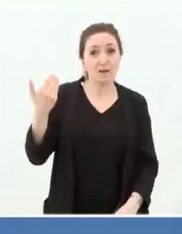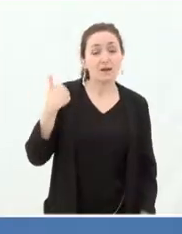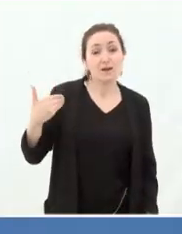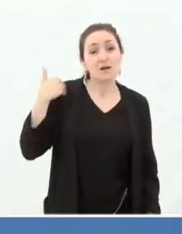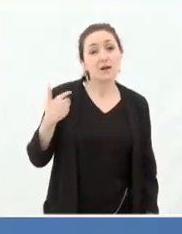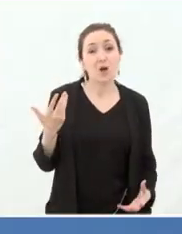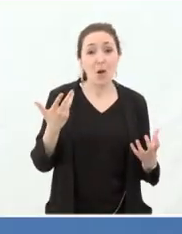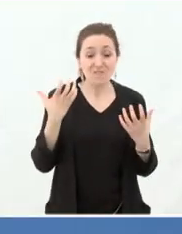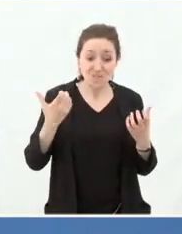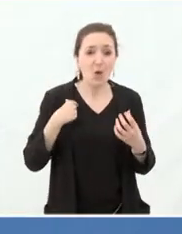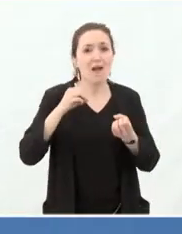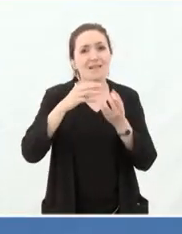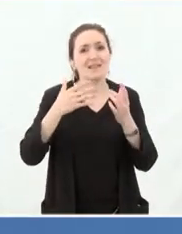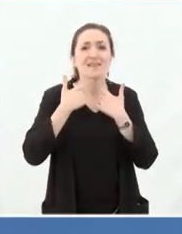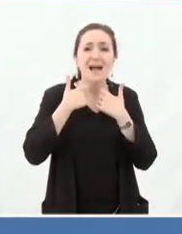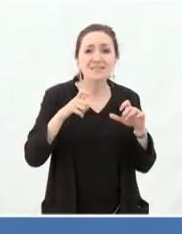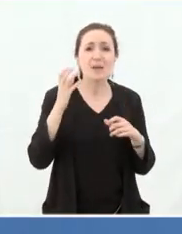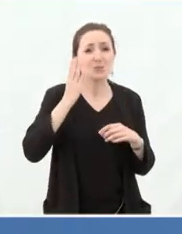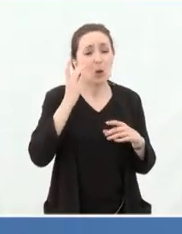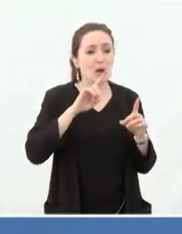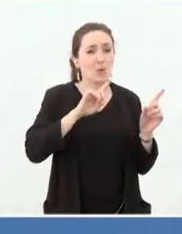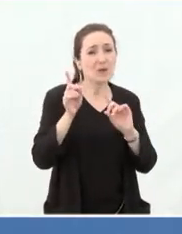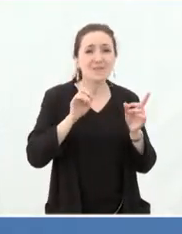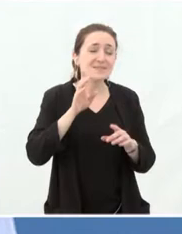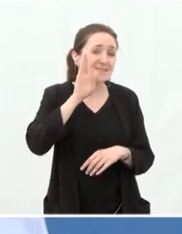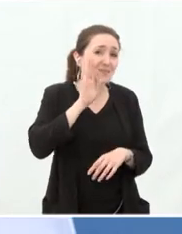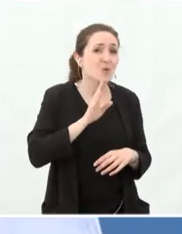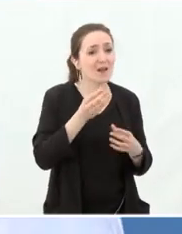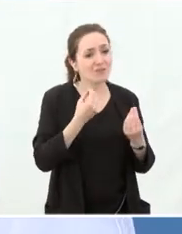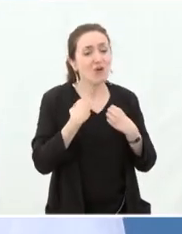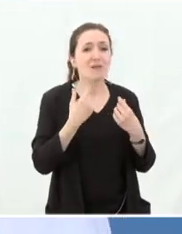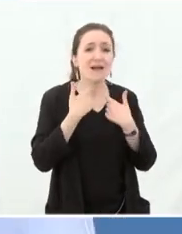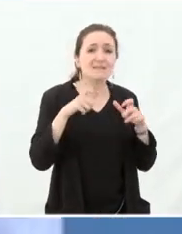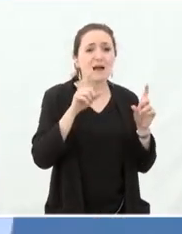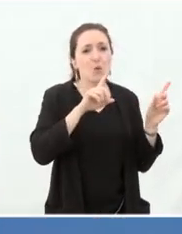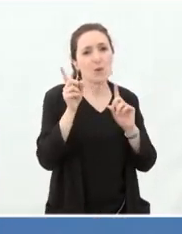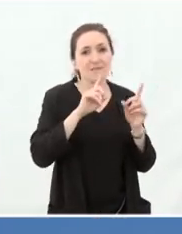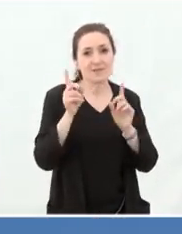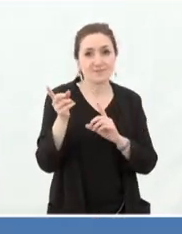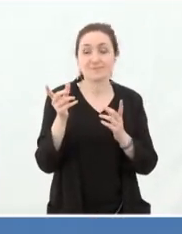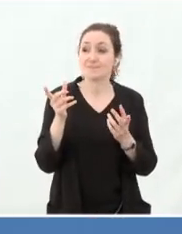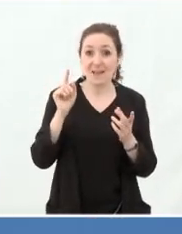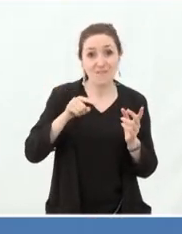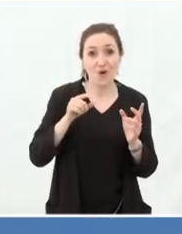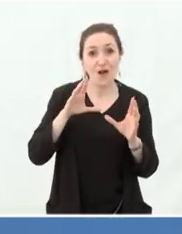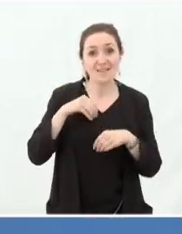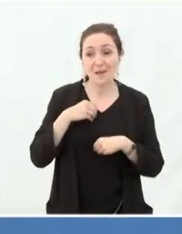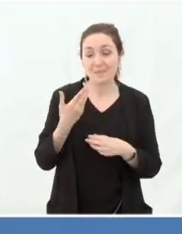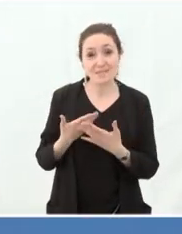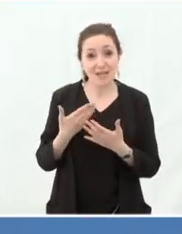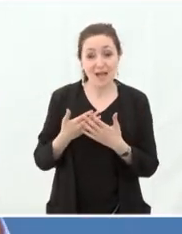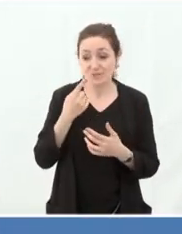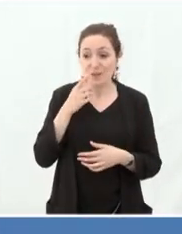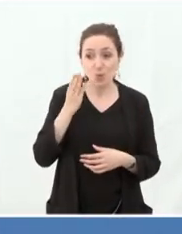accès Internet, Wi-Fi. S'il vous plaît, donnez-nous du Wi-Fi. Et là il faut pouvoir entendre ça. Aujourd'hui les besoins